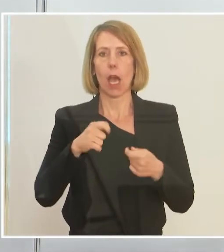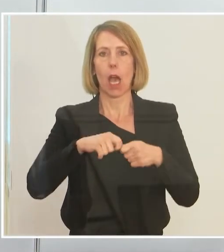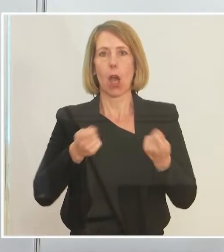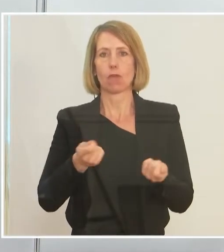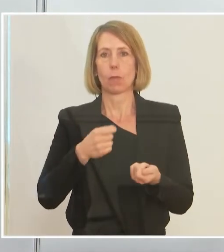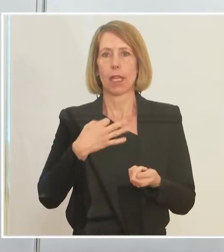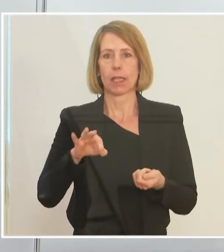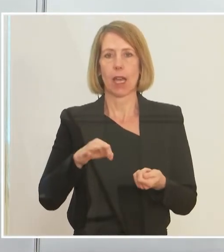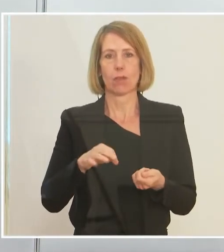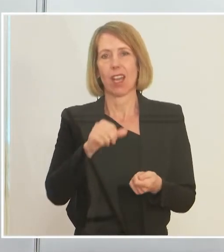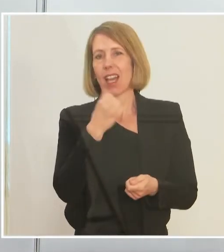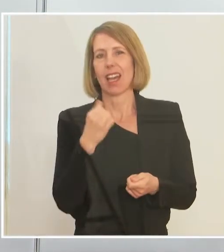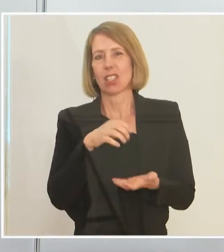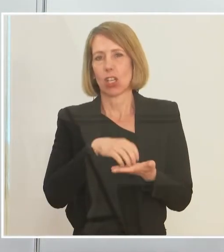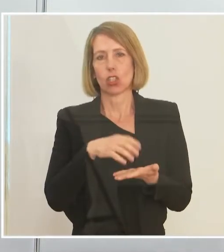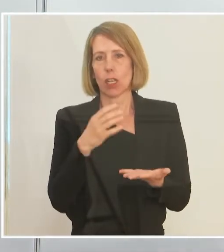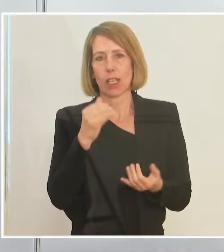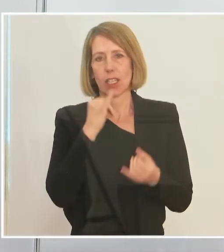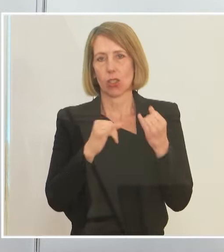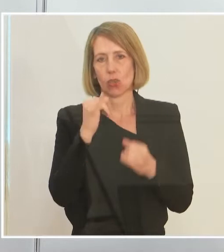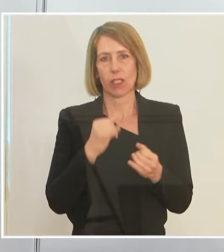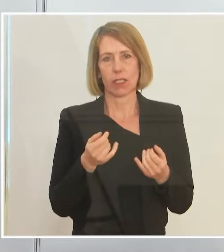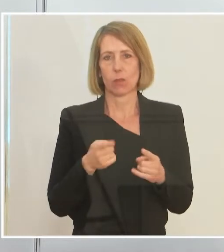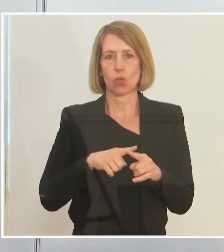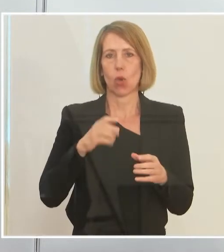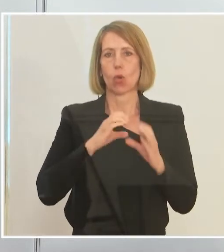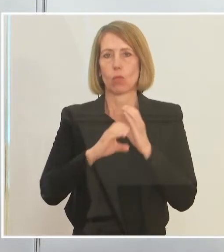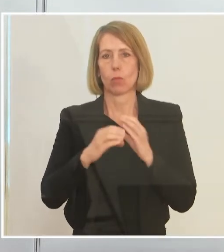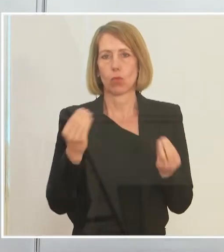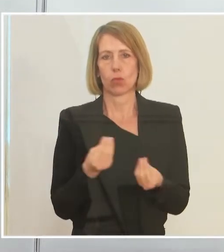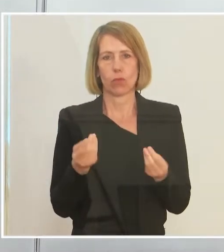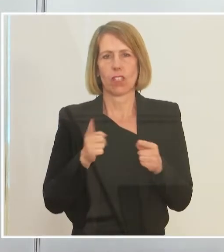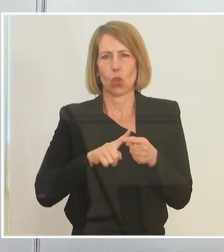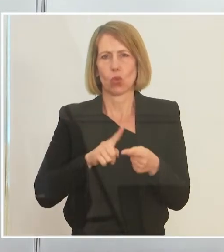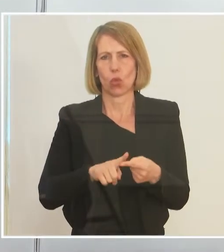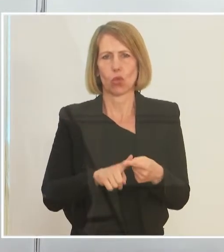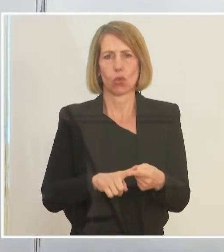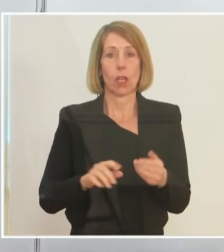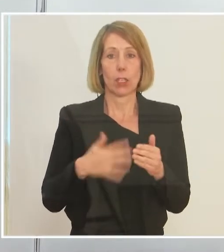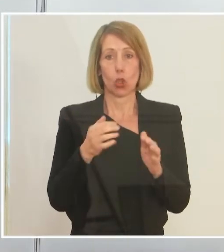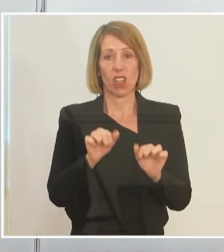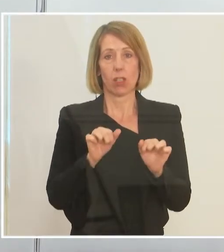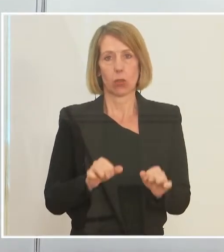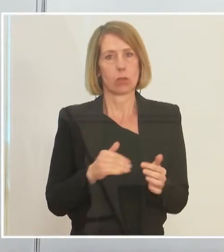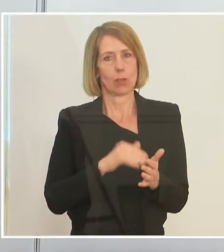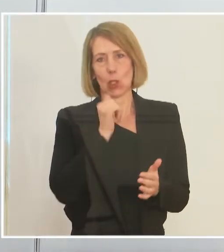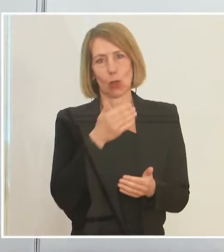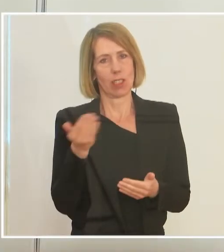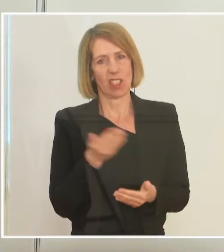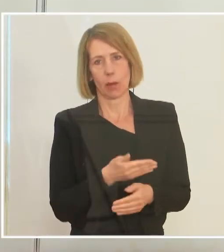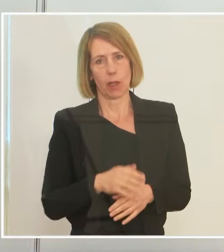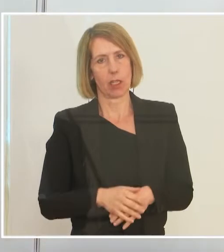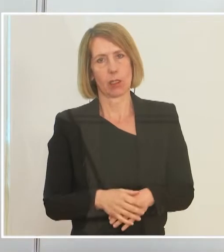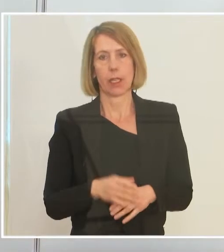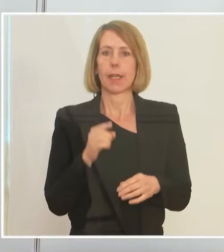oder dem Verkehrswesen und den Bußgesellschaften ja noch nicht über Nacht die neuen Kunden. Und deswegen wird es auch Bereiche, und das sind